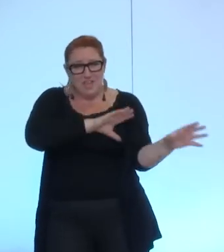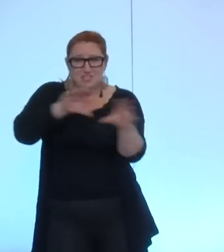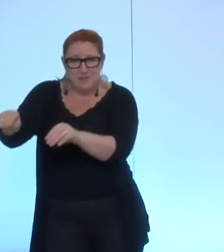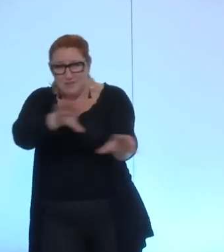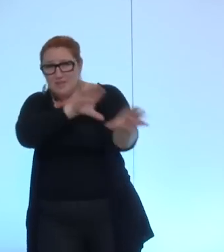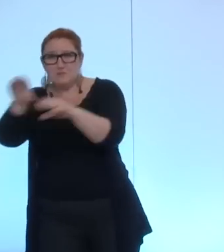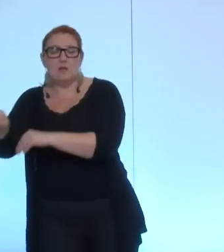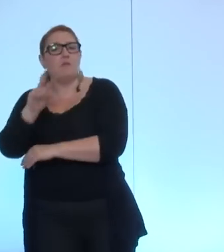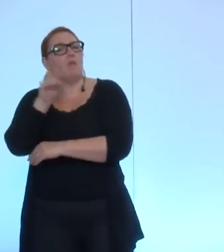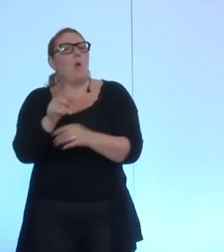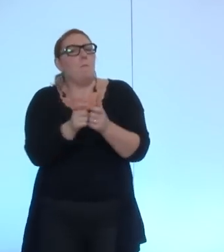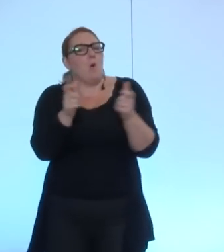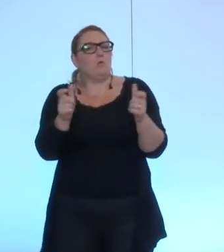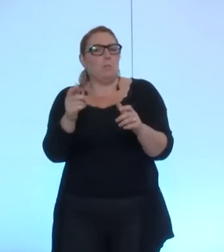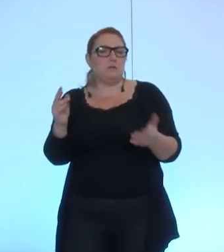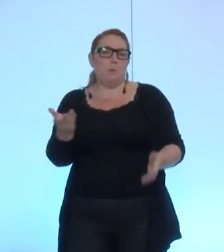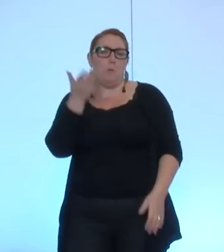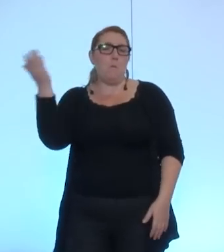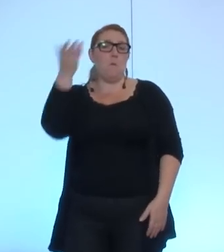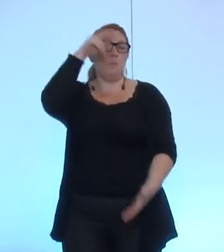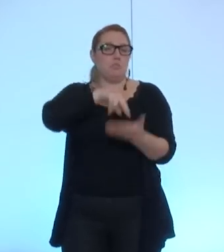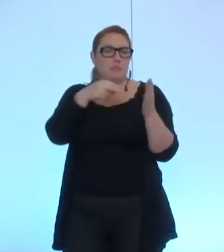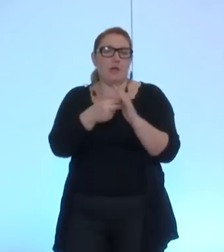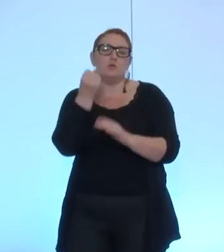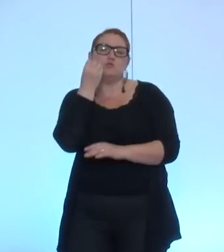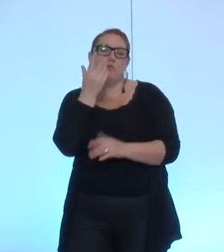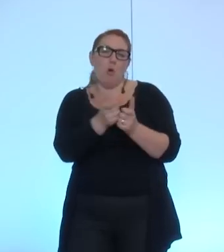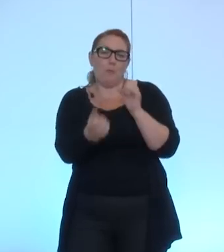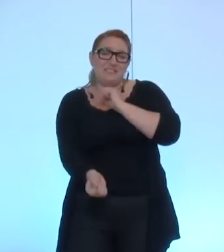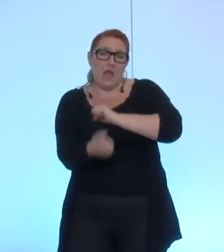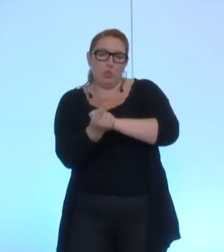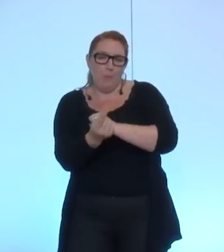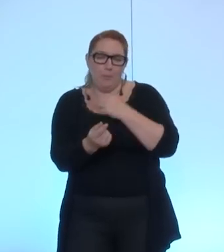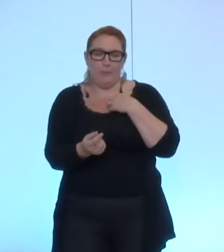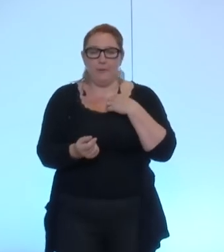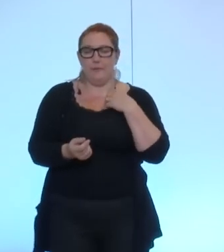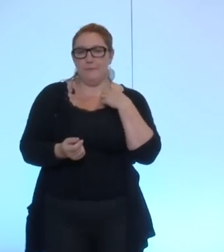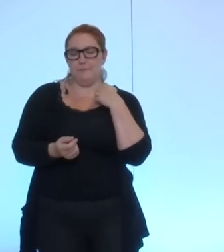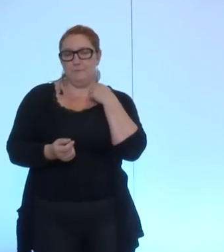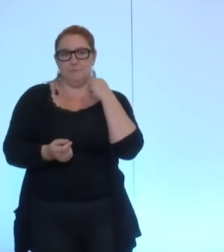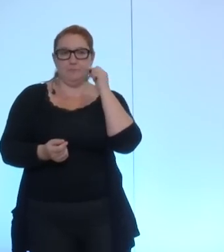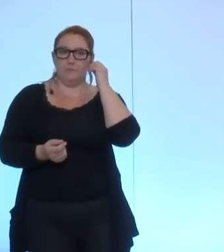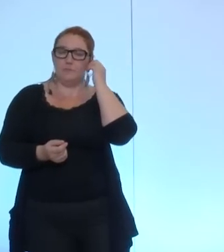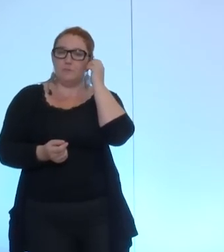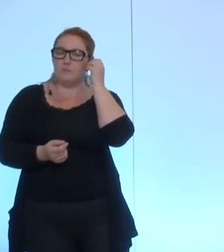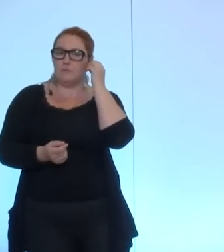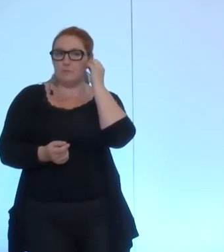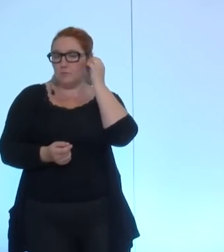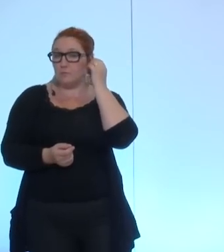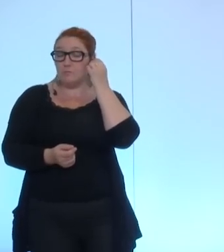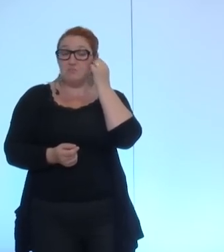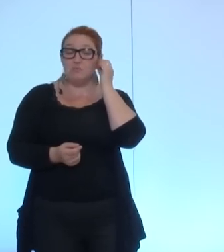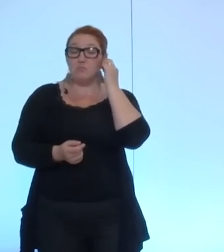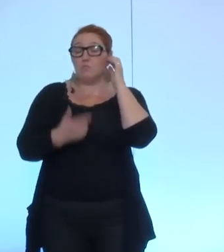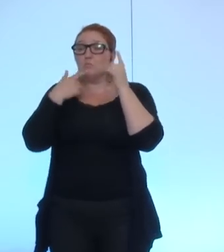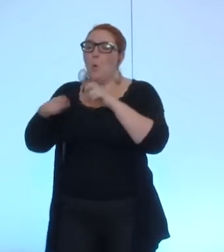entreprises high-tech, des start-up, bien souvent. On a parlé du projet d'un BHT2, d'un